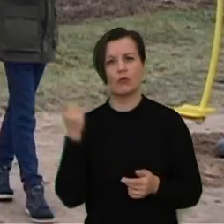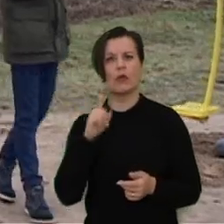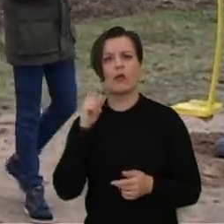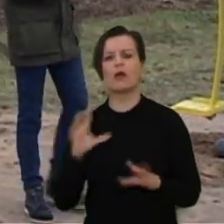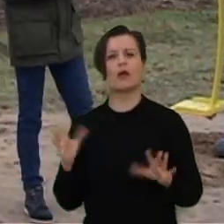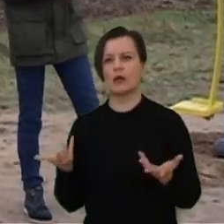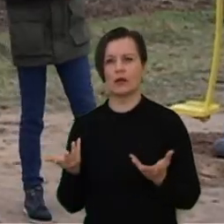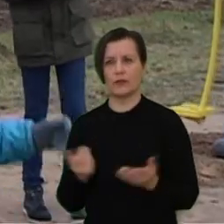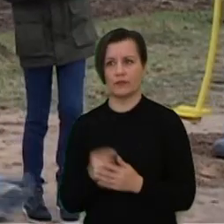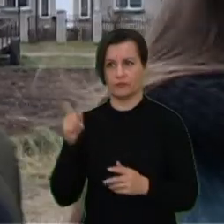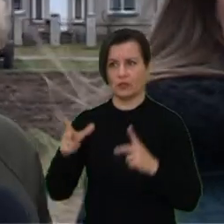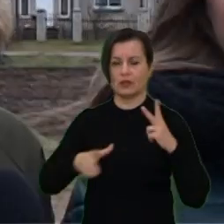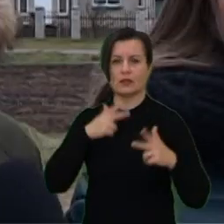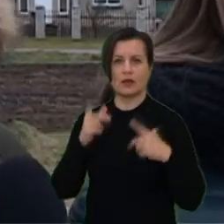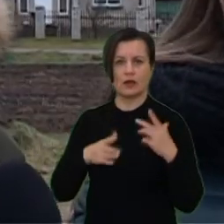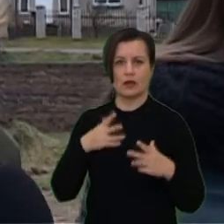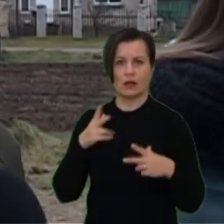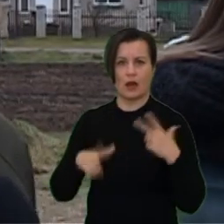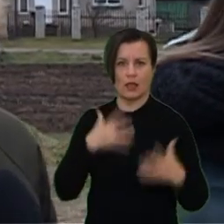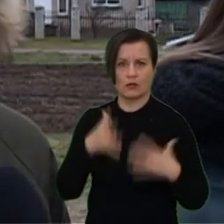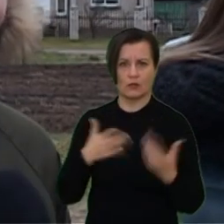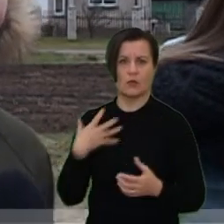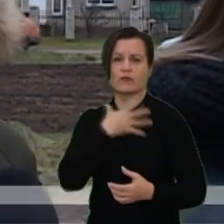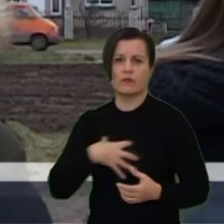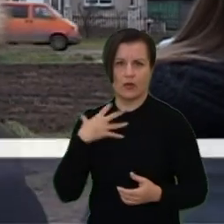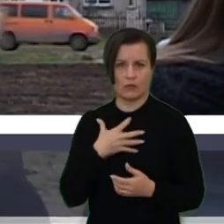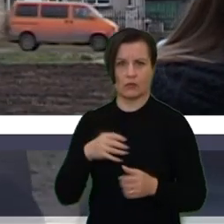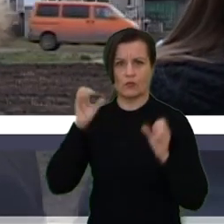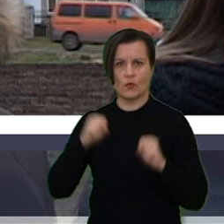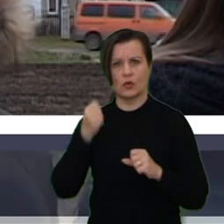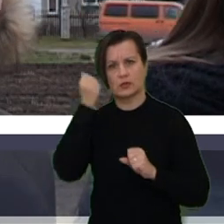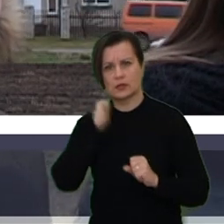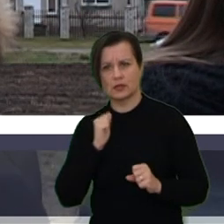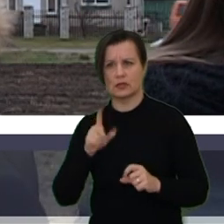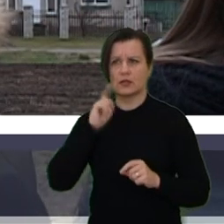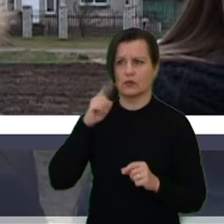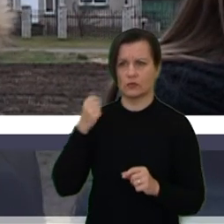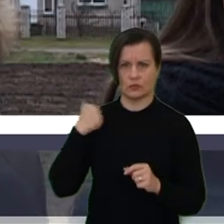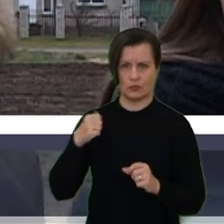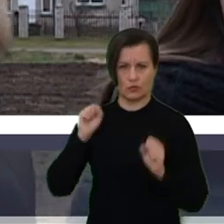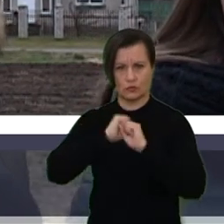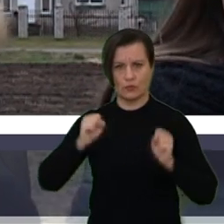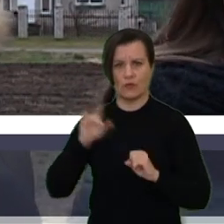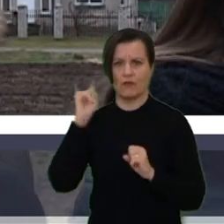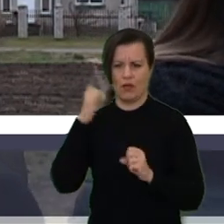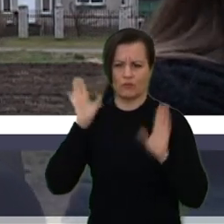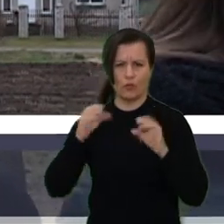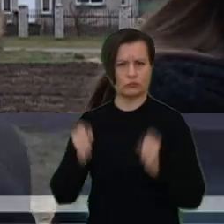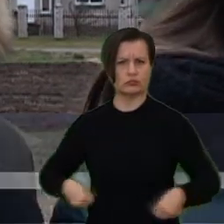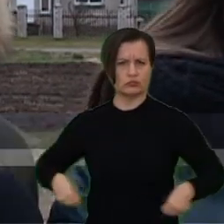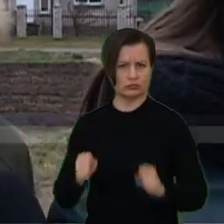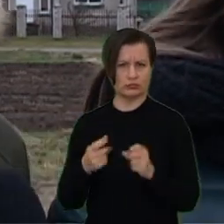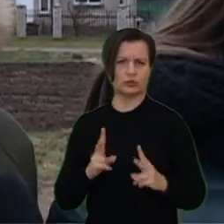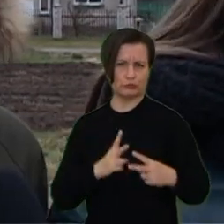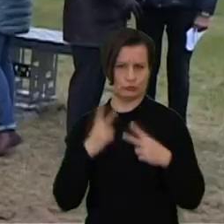kokia nuomonė, ką jaunimą? Iš tikrųjų, tokie treniruoklį yra labai svarbu. Galia sportuotis ir seniai žmonės, ir jauniai vaikai galia